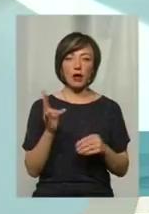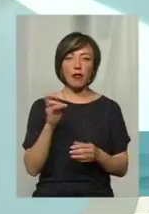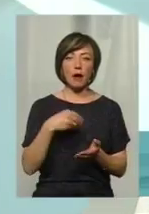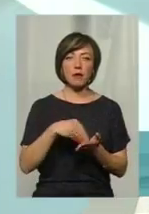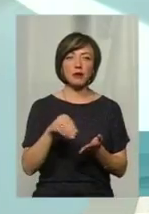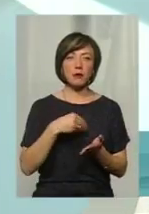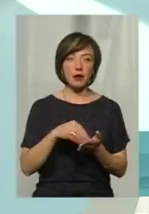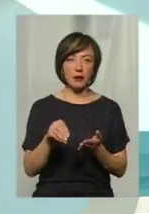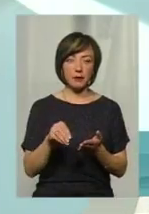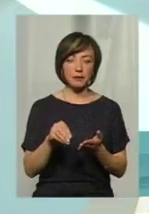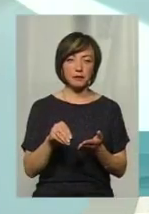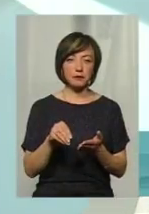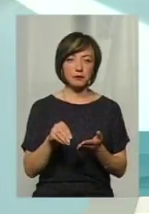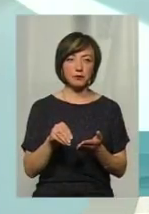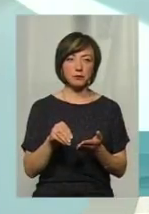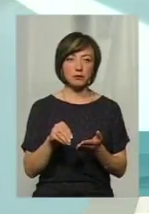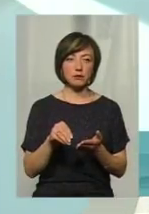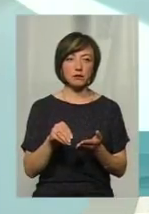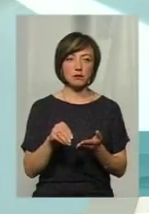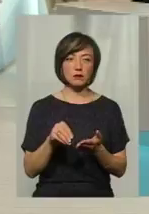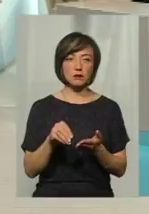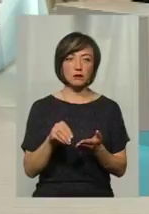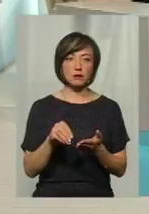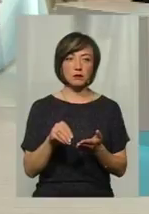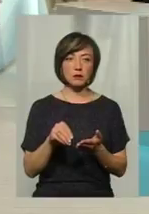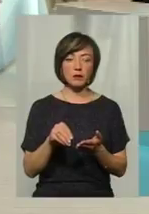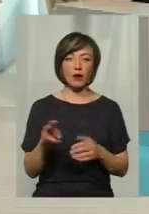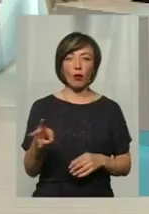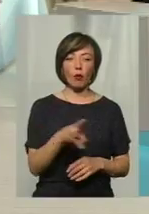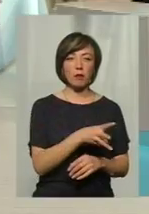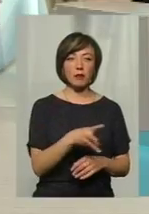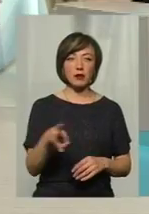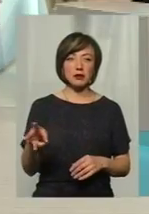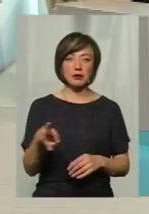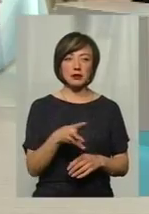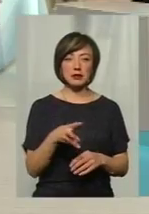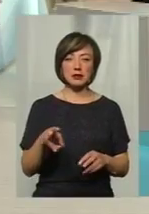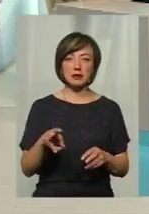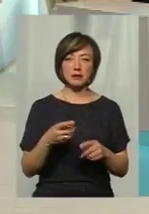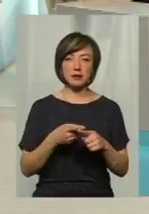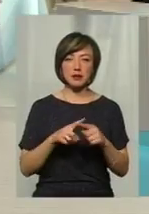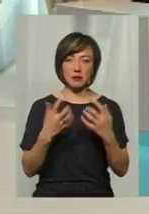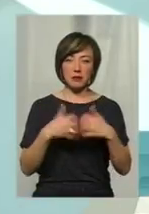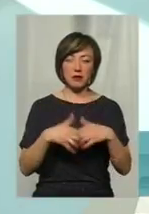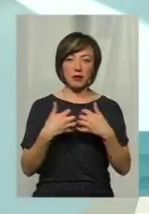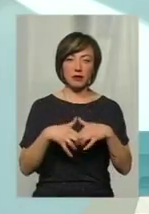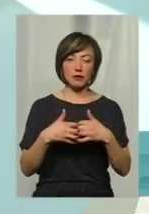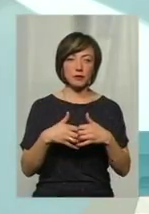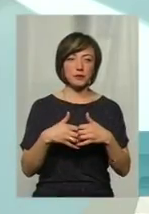придбання оприскувачів, ранцевих, пневматичних, звичайних оприскувачів.